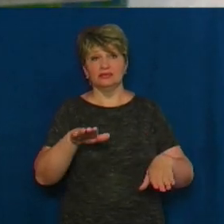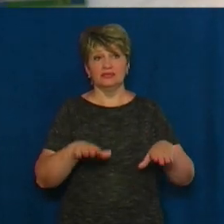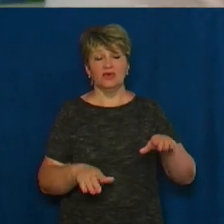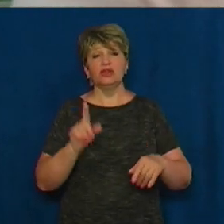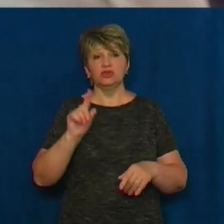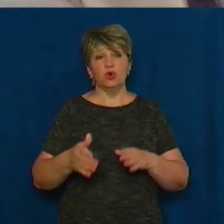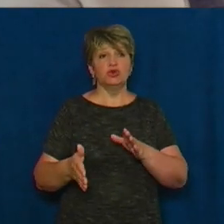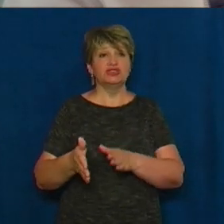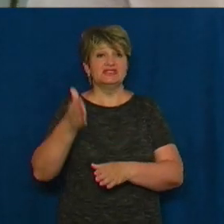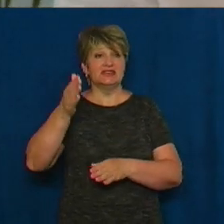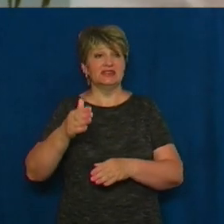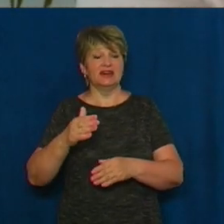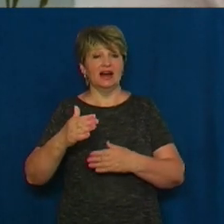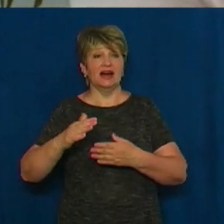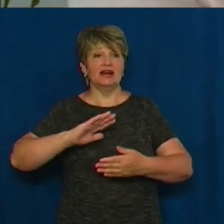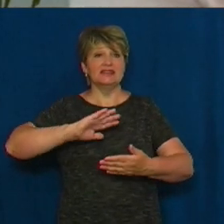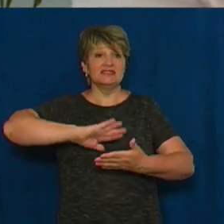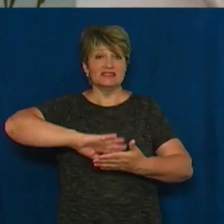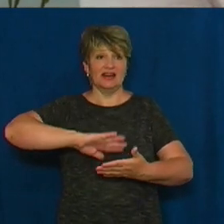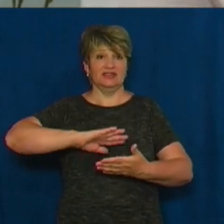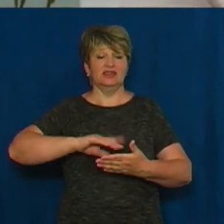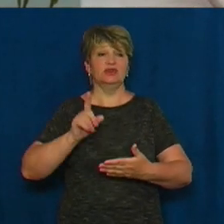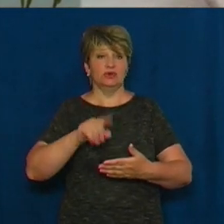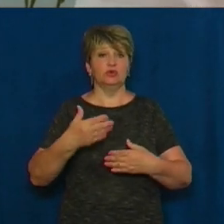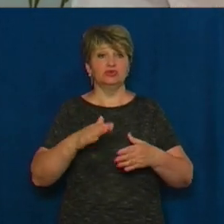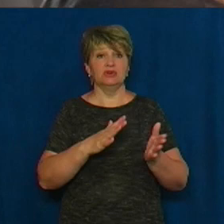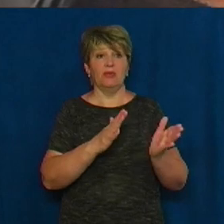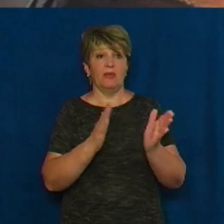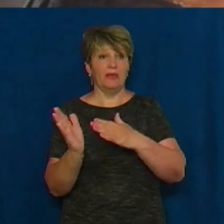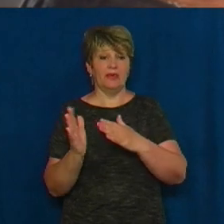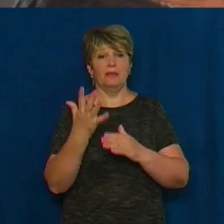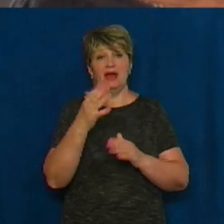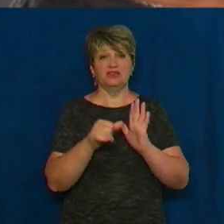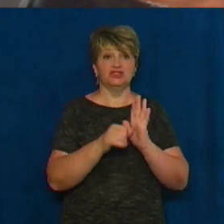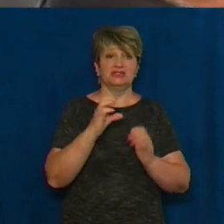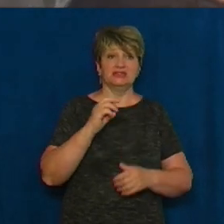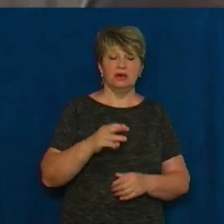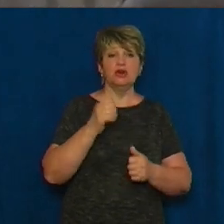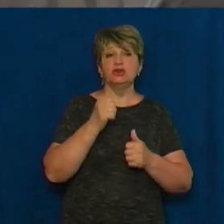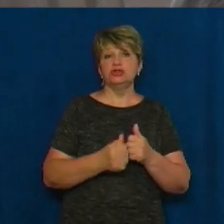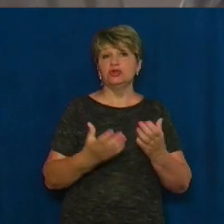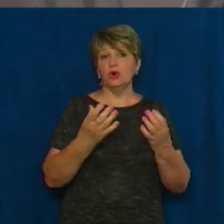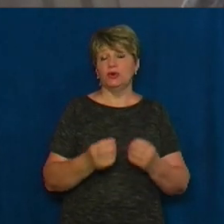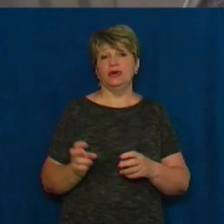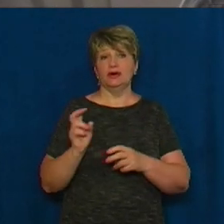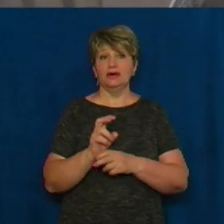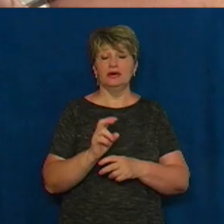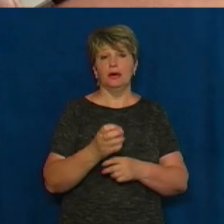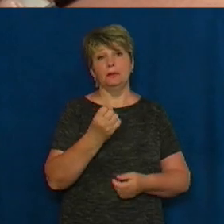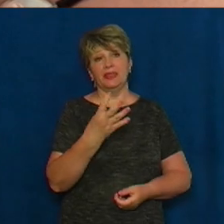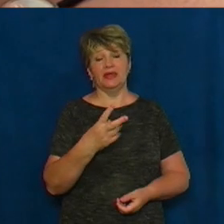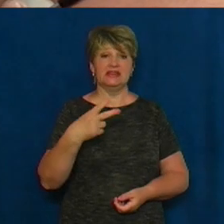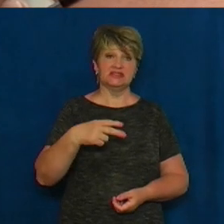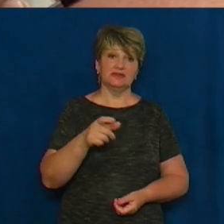дуже виражено пішла. Там буквально вона дійшла на 5-6 сантиметрів. Щодня відвідують заклад 15-20